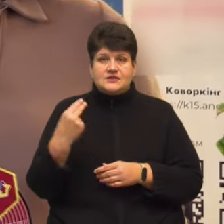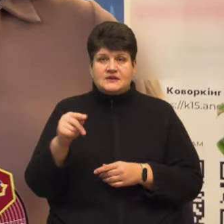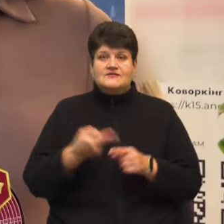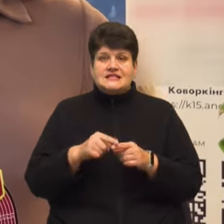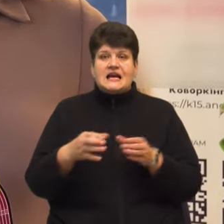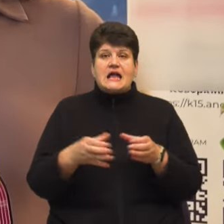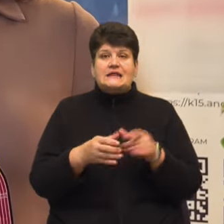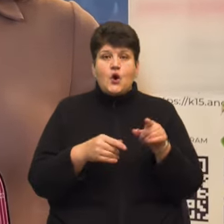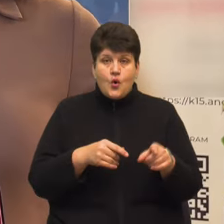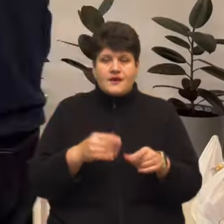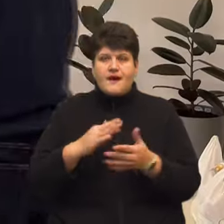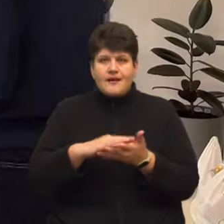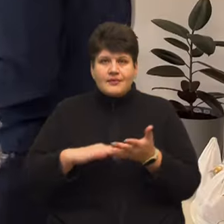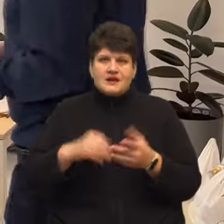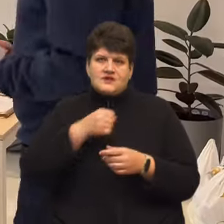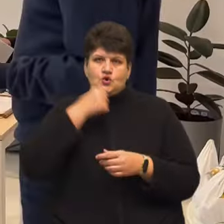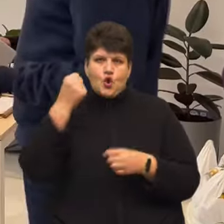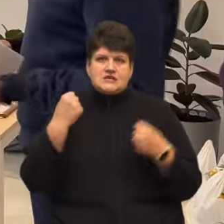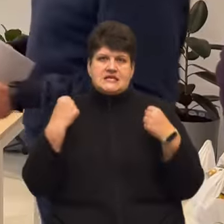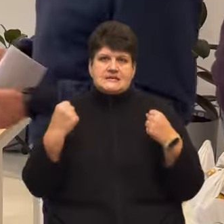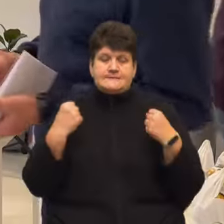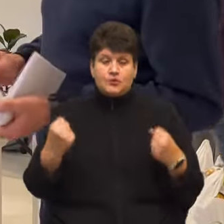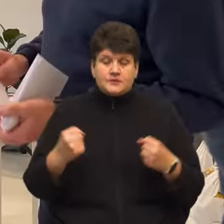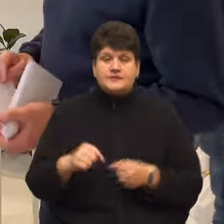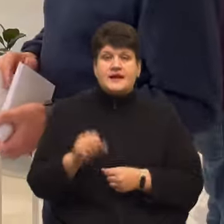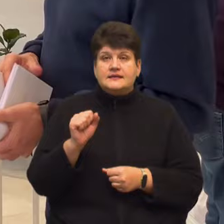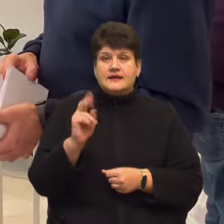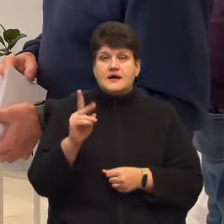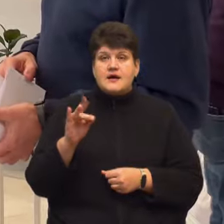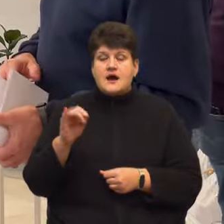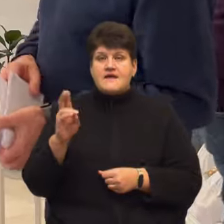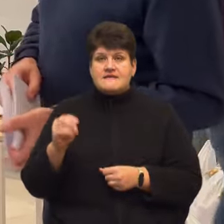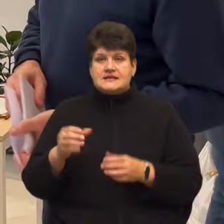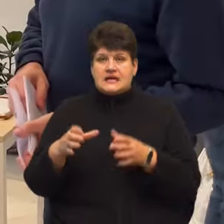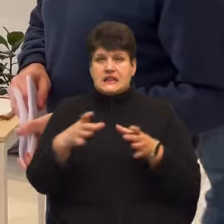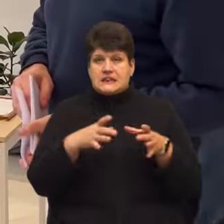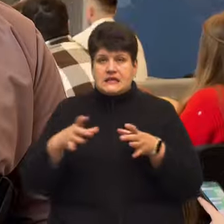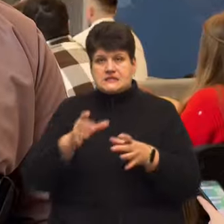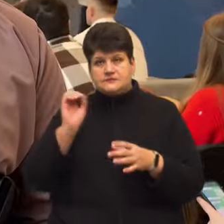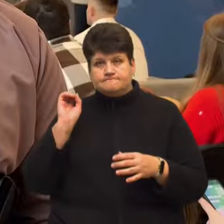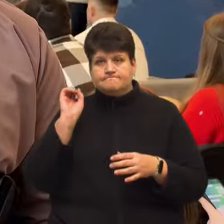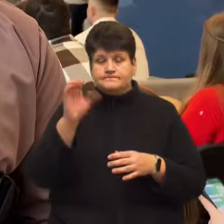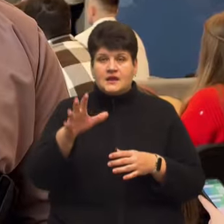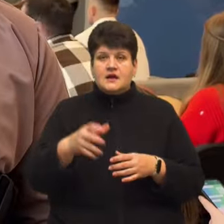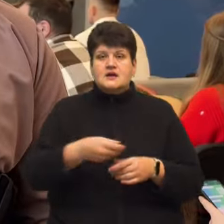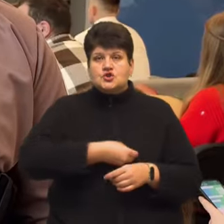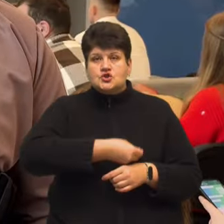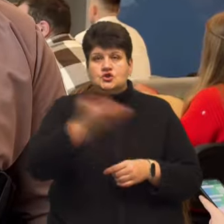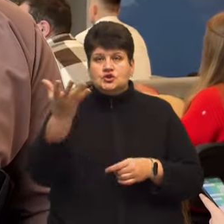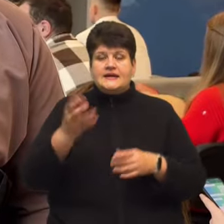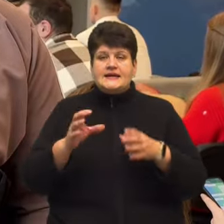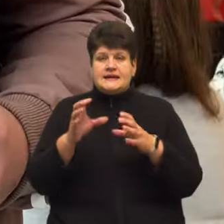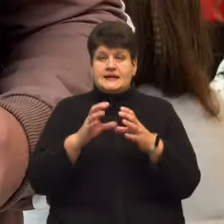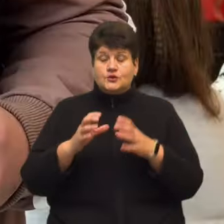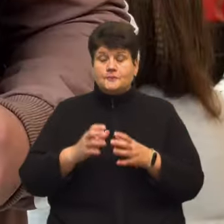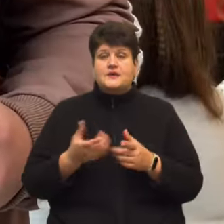далі ми вже переходимо у дорослий спорт. Андрій Кравець – легкоатлет у дисципліні метання диску, молота та штовхання ядра. Сьогодні отримав нагороду у категорії